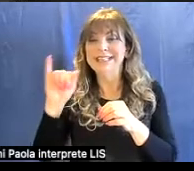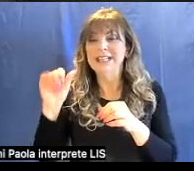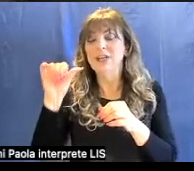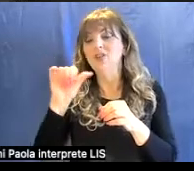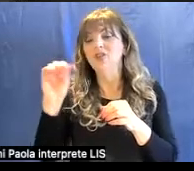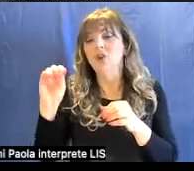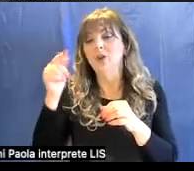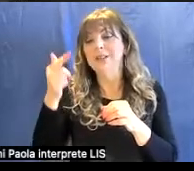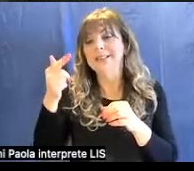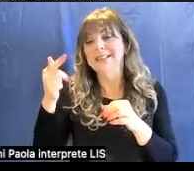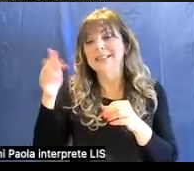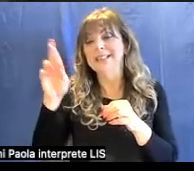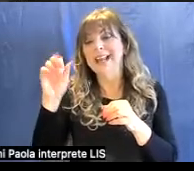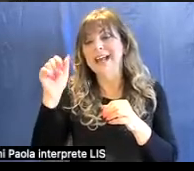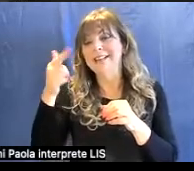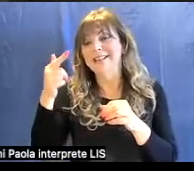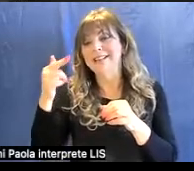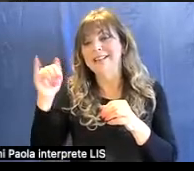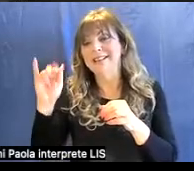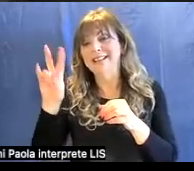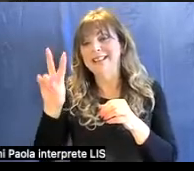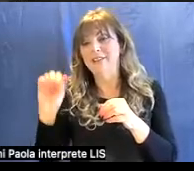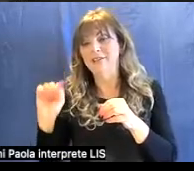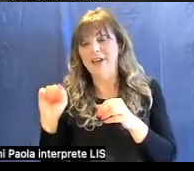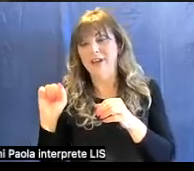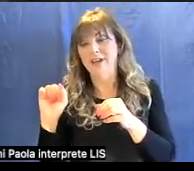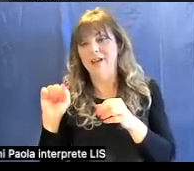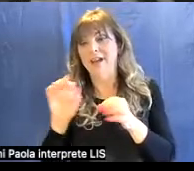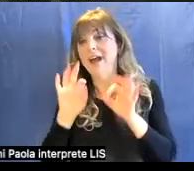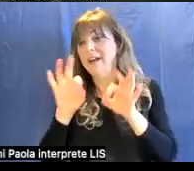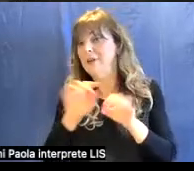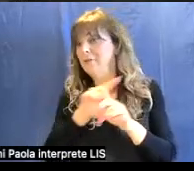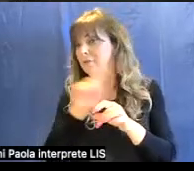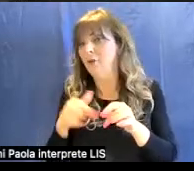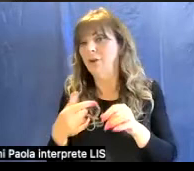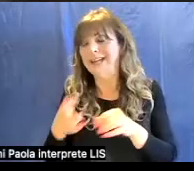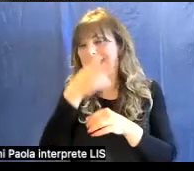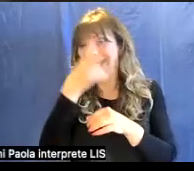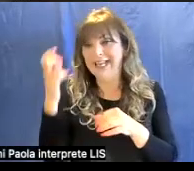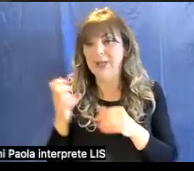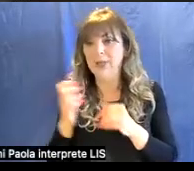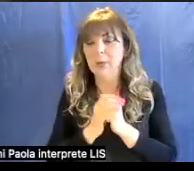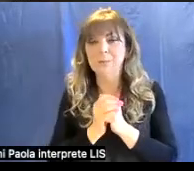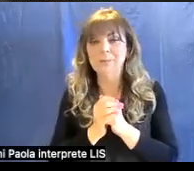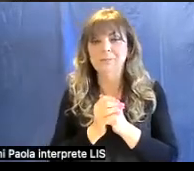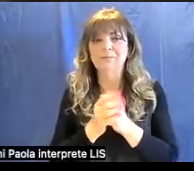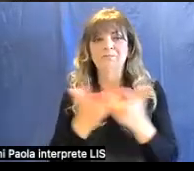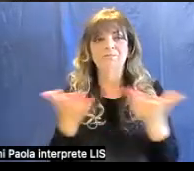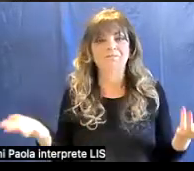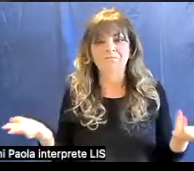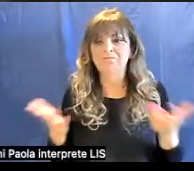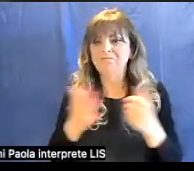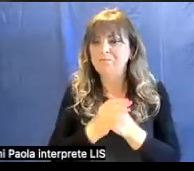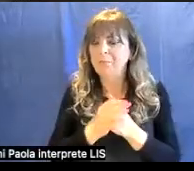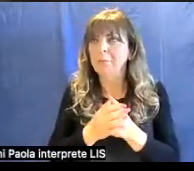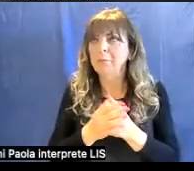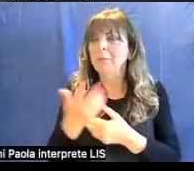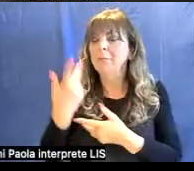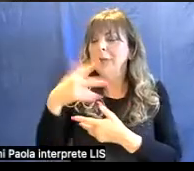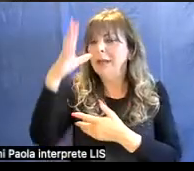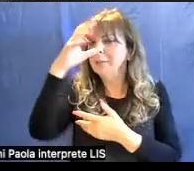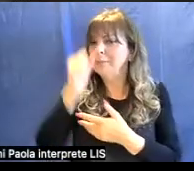Come si è arrivati a capire cos'è che generava il colore di un oggetto?